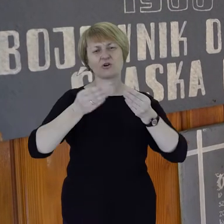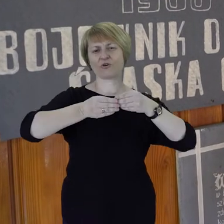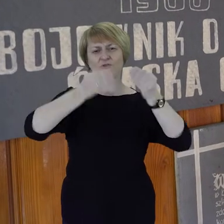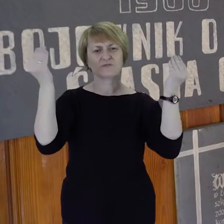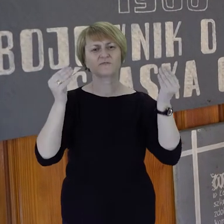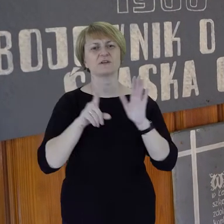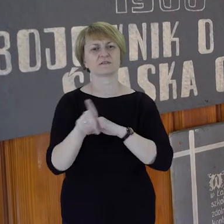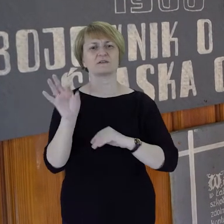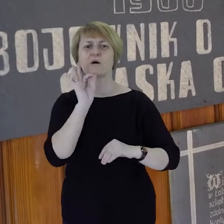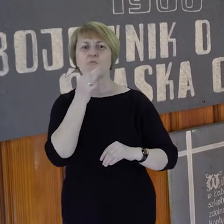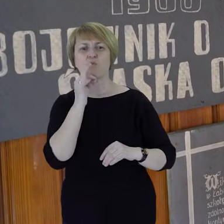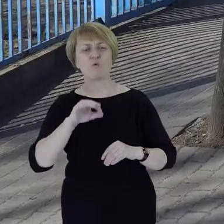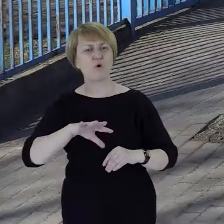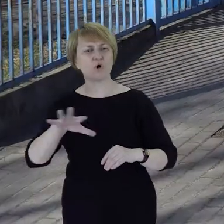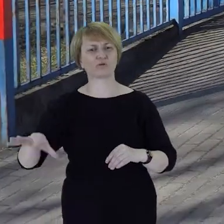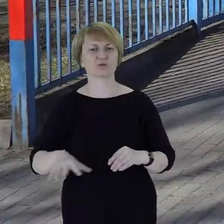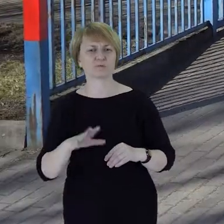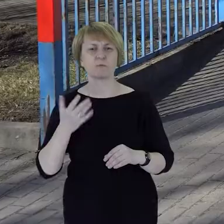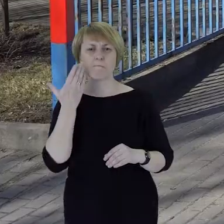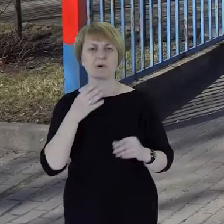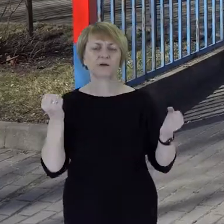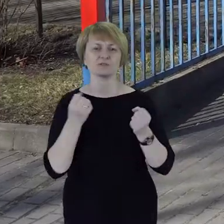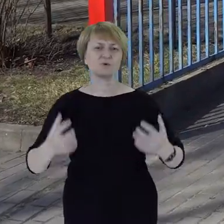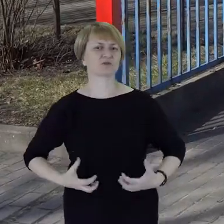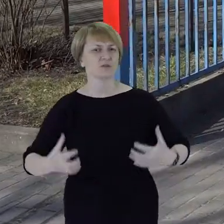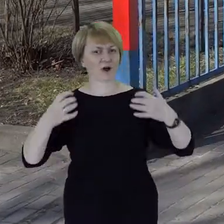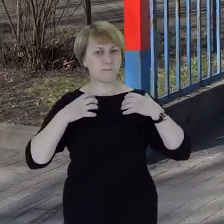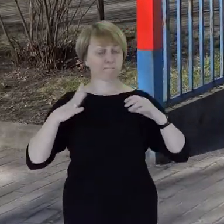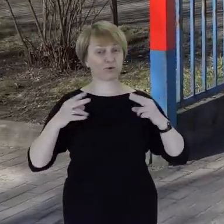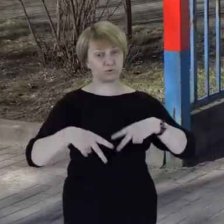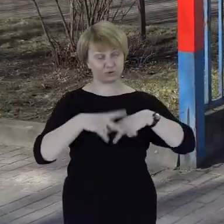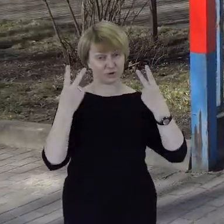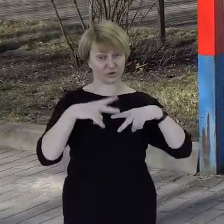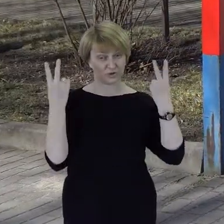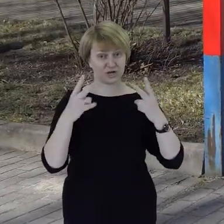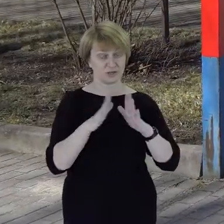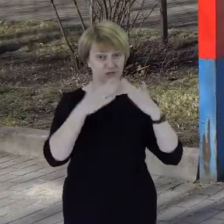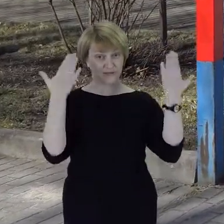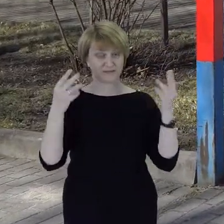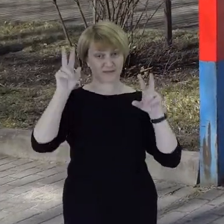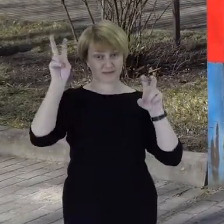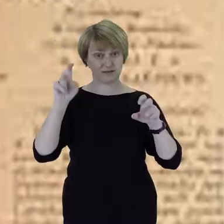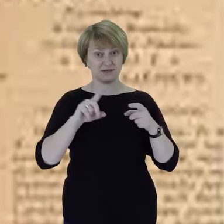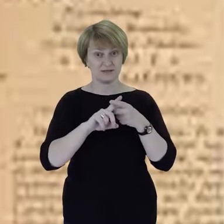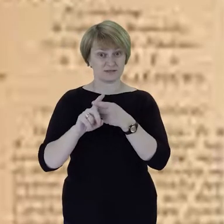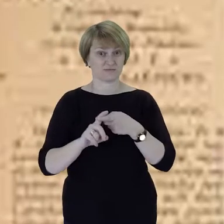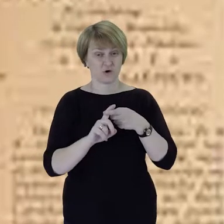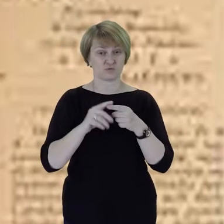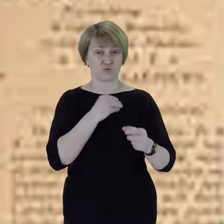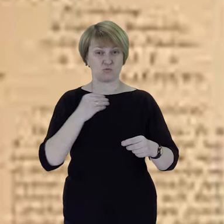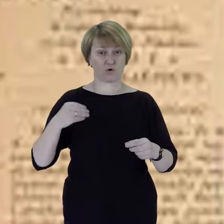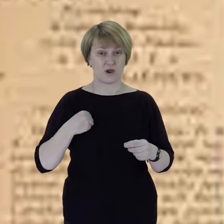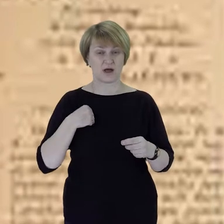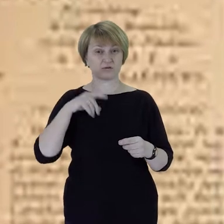bardzo zaangażowany w tą pracę. Także był redaktorem takiego czasopisma Związku Polaków